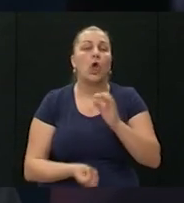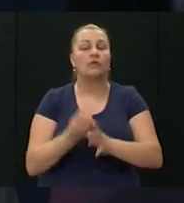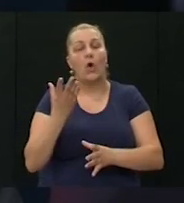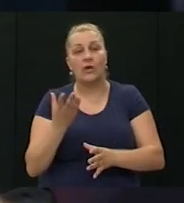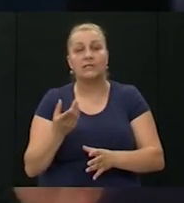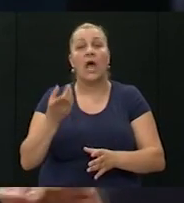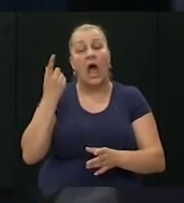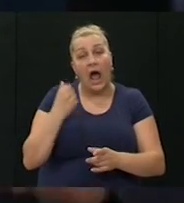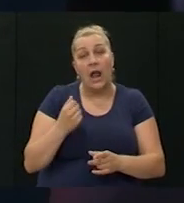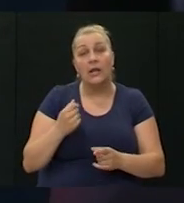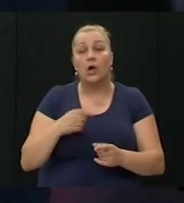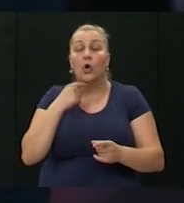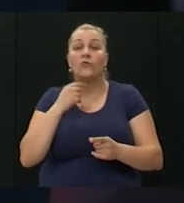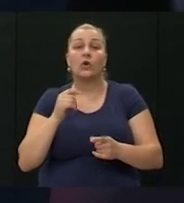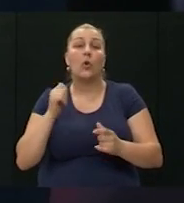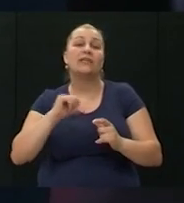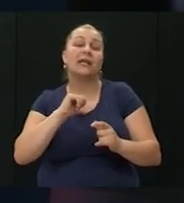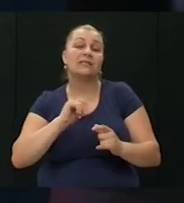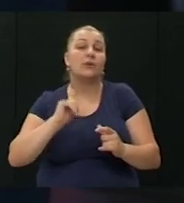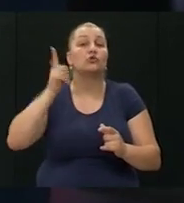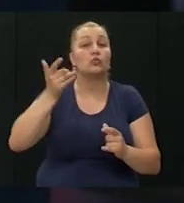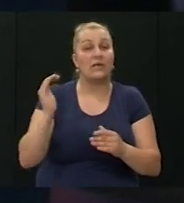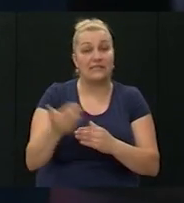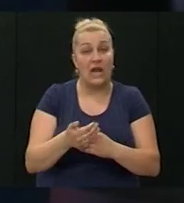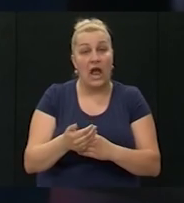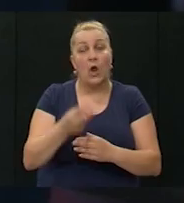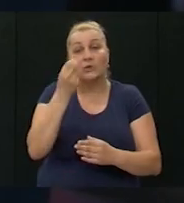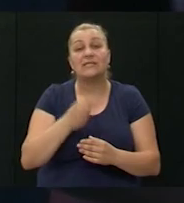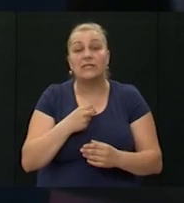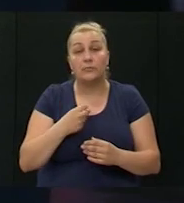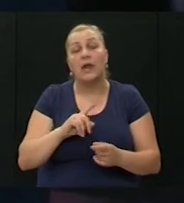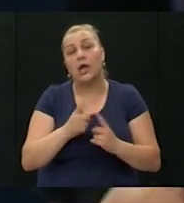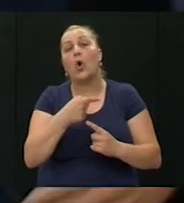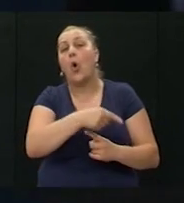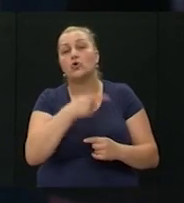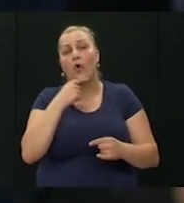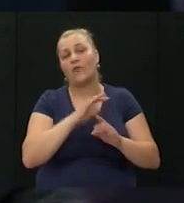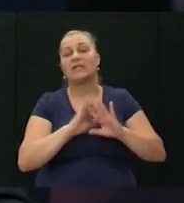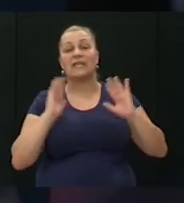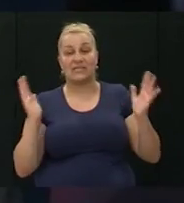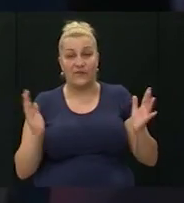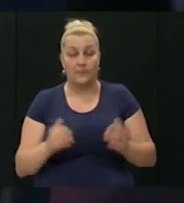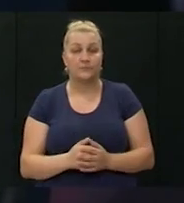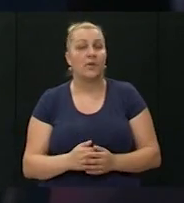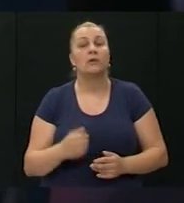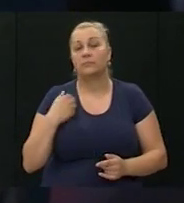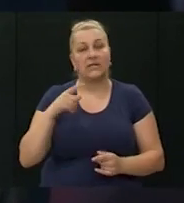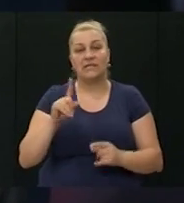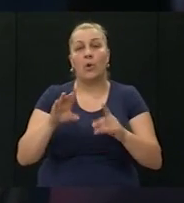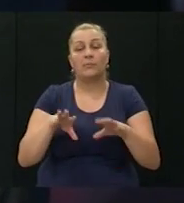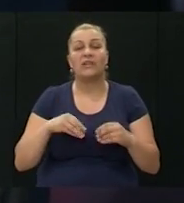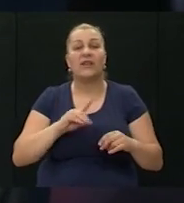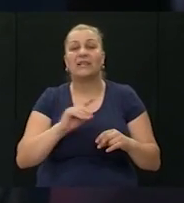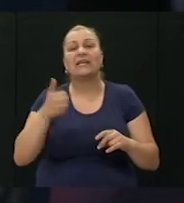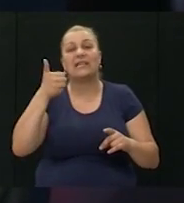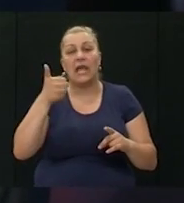tako dalje. Ali zastupa i interese druge strane nije doveo nekoga s druge strane pobunjenih Srba, nego on zastupa sve. Ne prihvaćamo nijednu